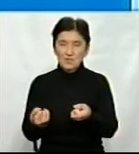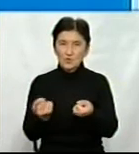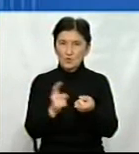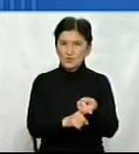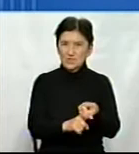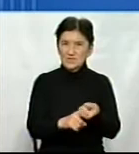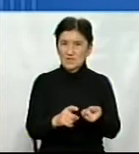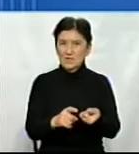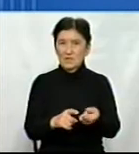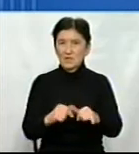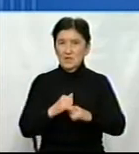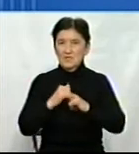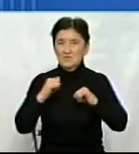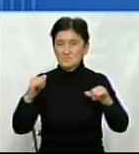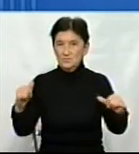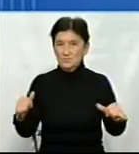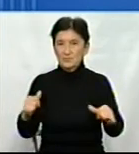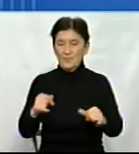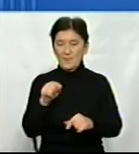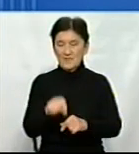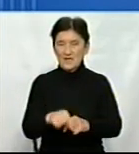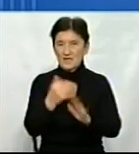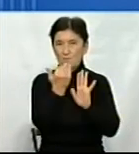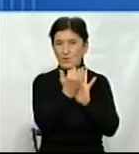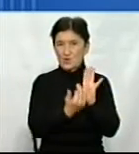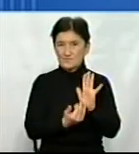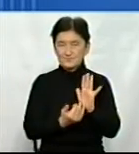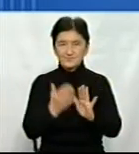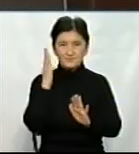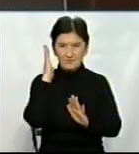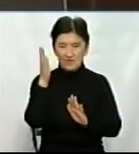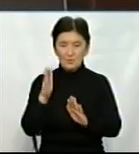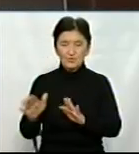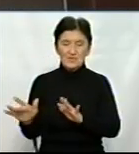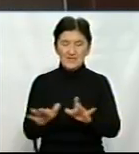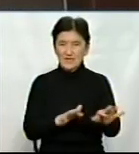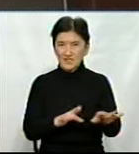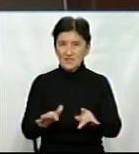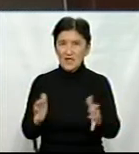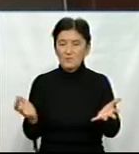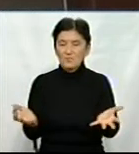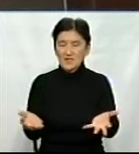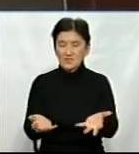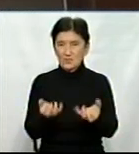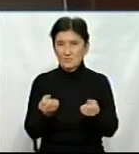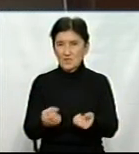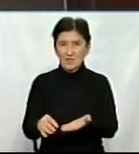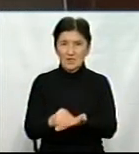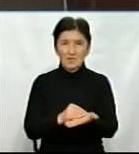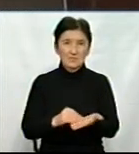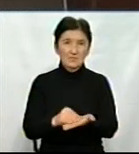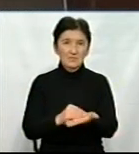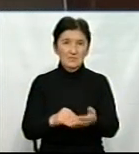збільшиться кількість в даній програмі. Буде діяти також підтримка, декларує поки що